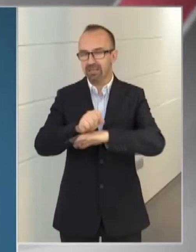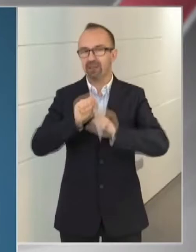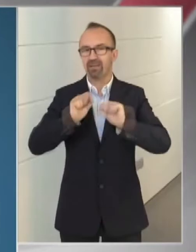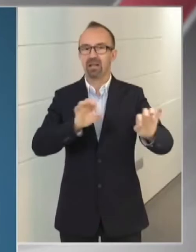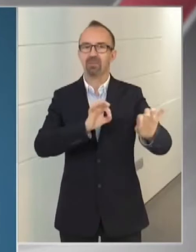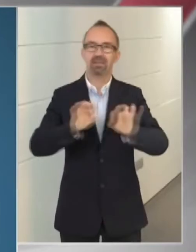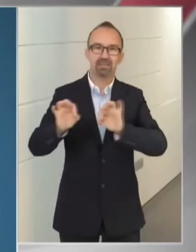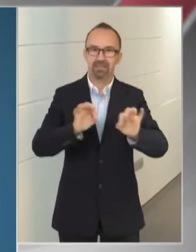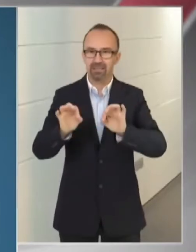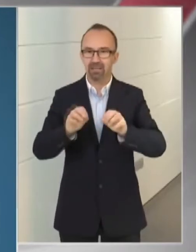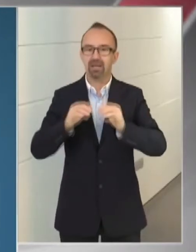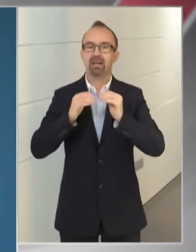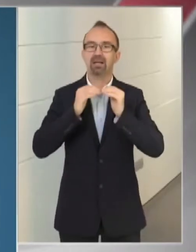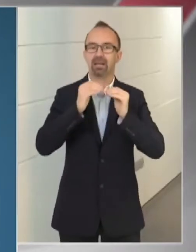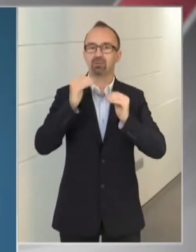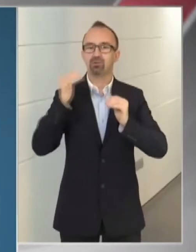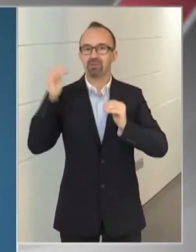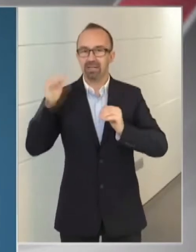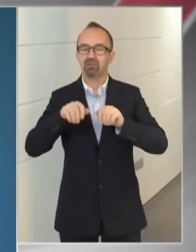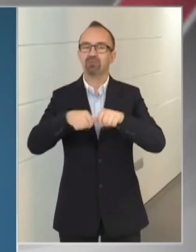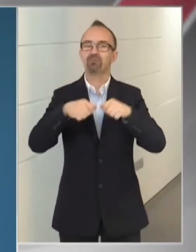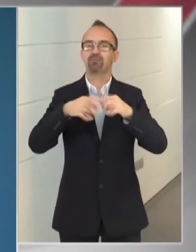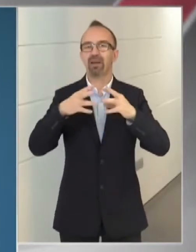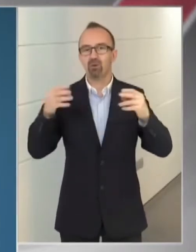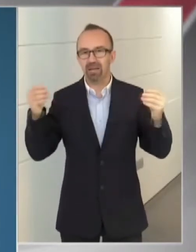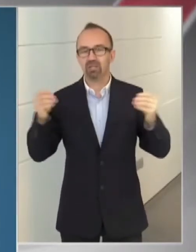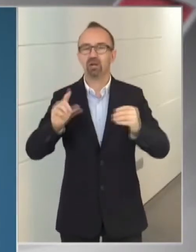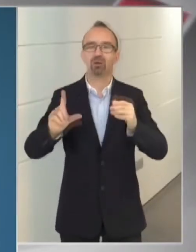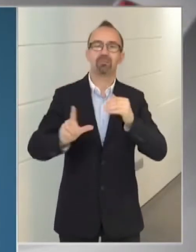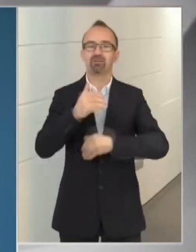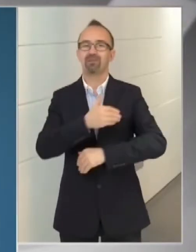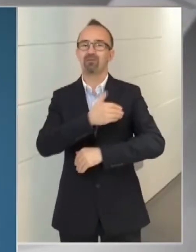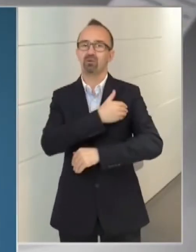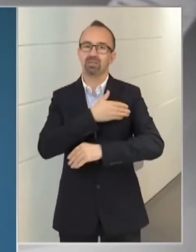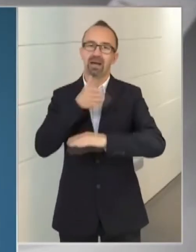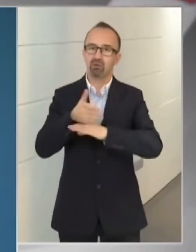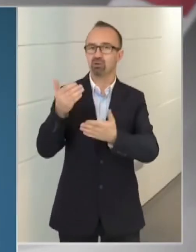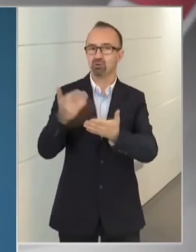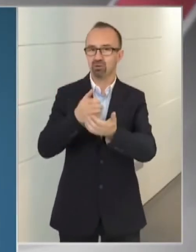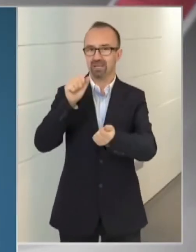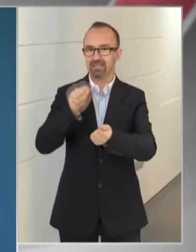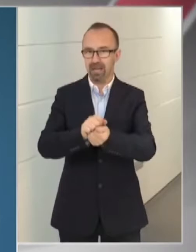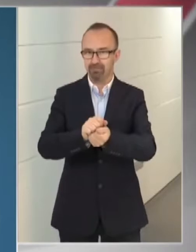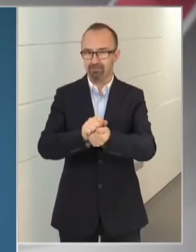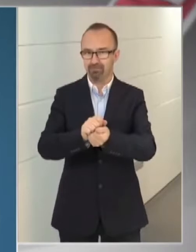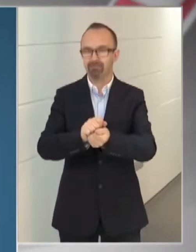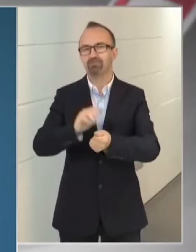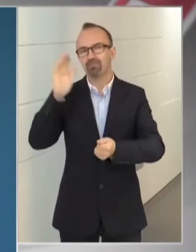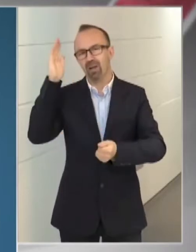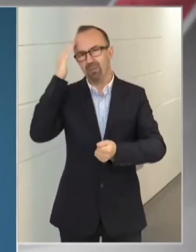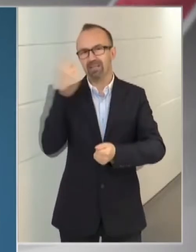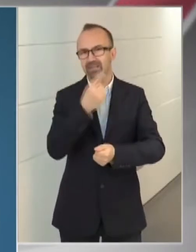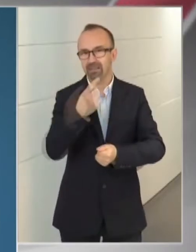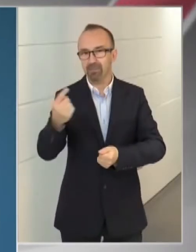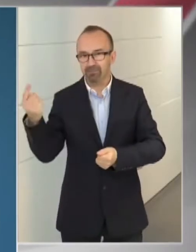esetükben a szabályok megszegése 100 ezertől 1 millió forintig terjedő bírságot vonhat maga után. A vendégeket pedig 5000